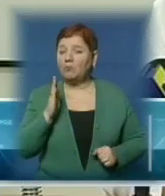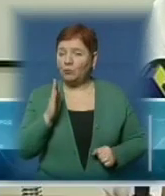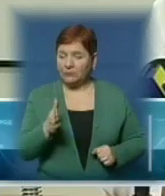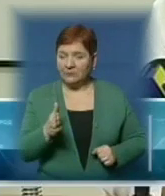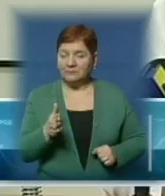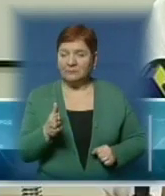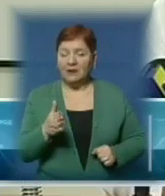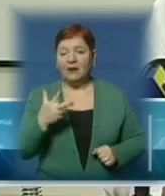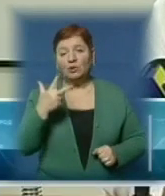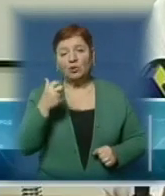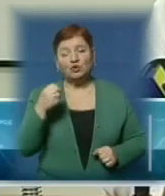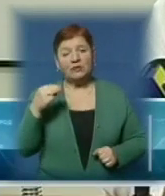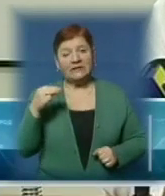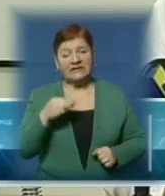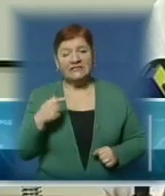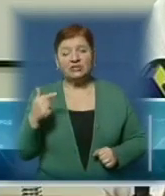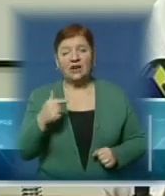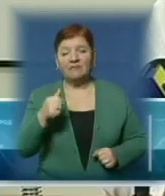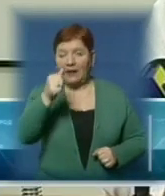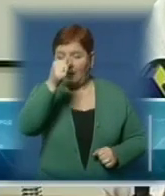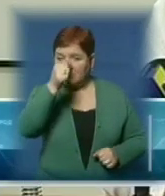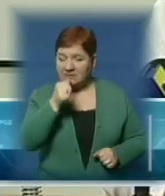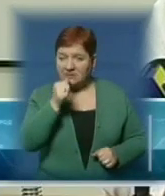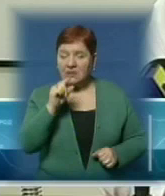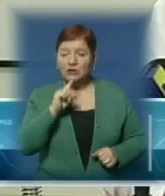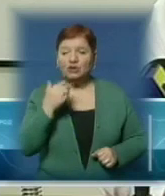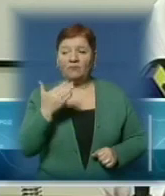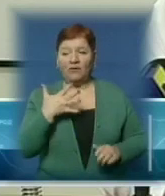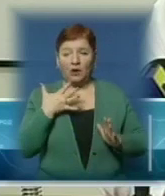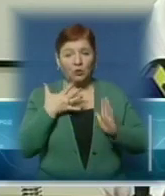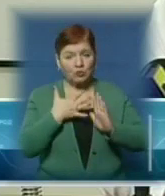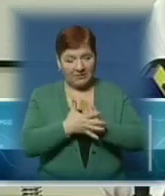300 тисяч гривень на місяць, щоб ви розуміли.